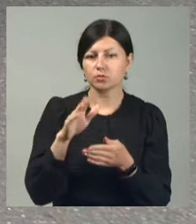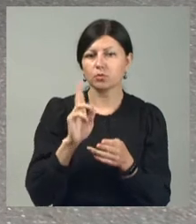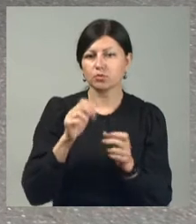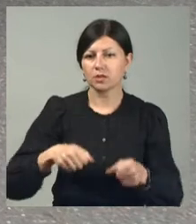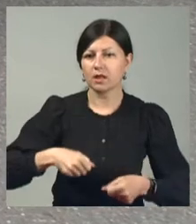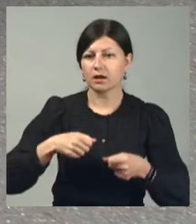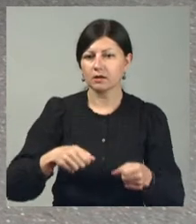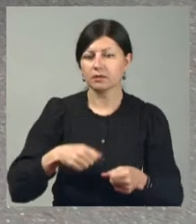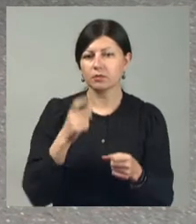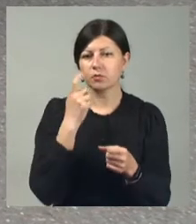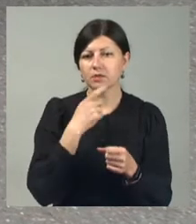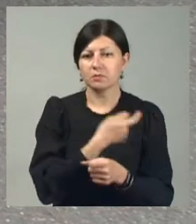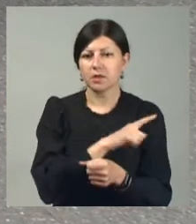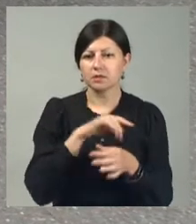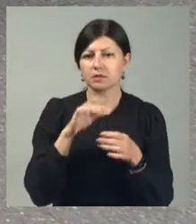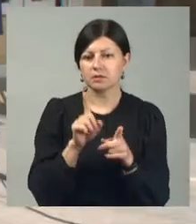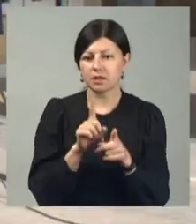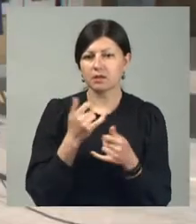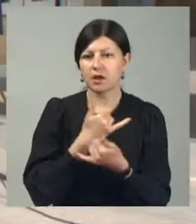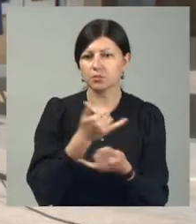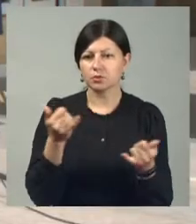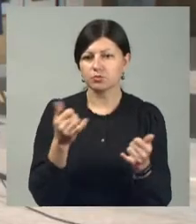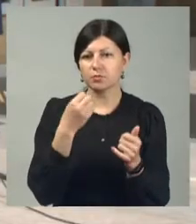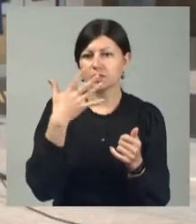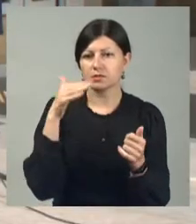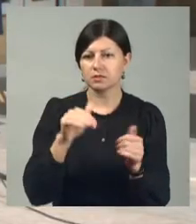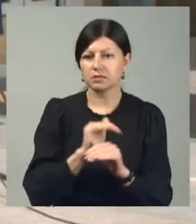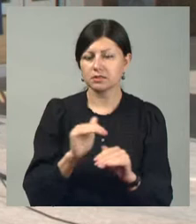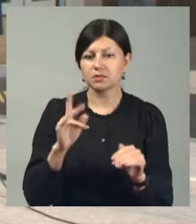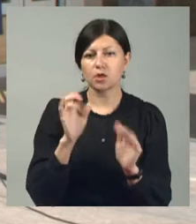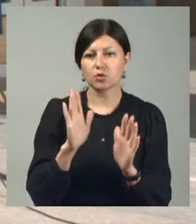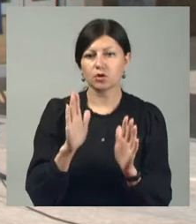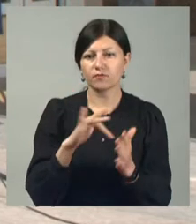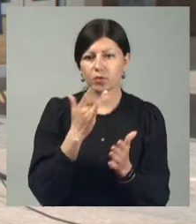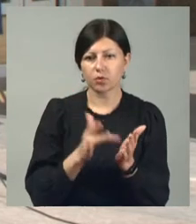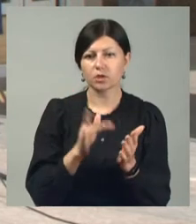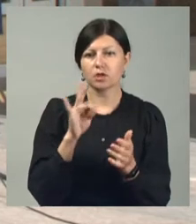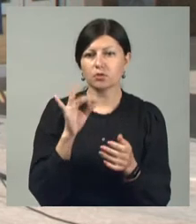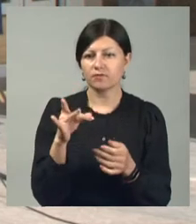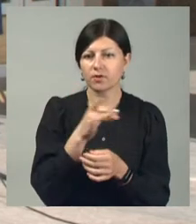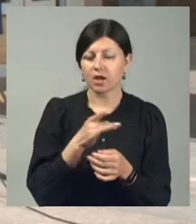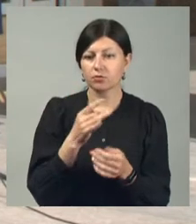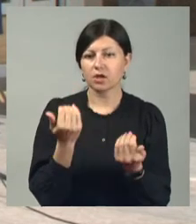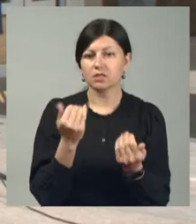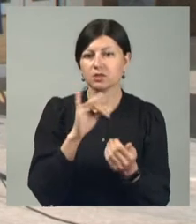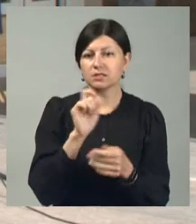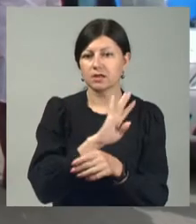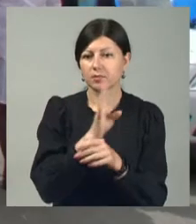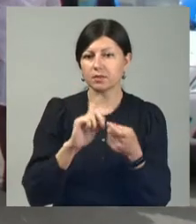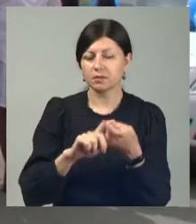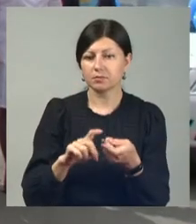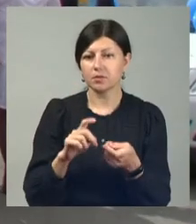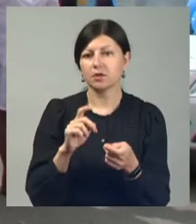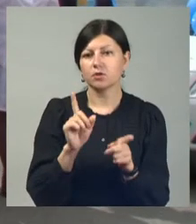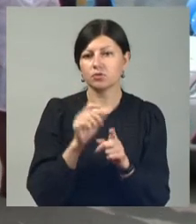Губкинская детская больница обслуживает 15 тысяч детей, причем не только в городе, но и в районе. А сейчас из-за пандемии еще и часть пациентов